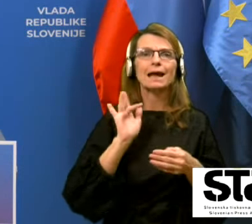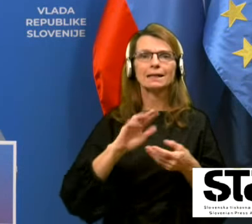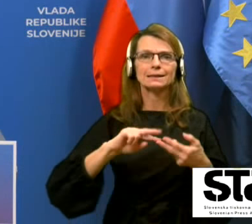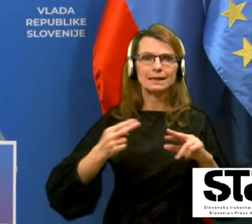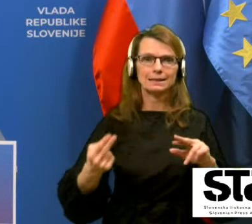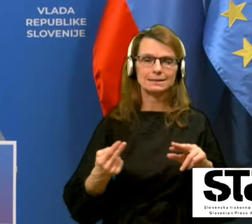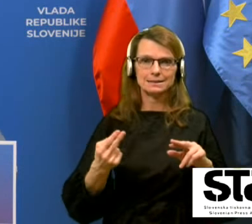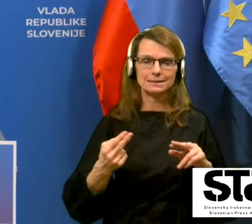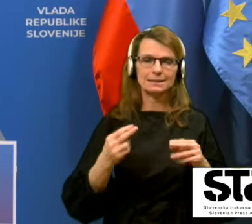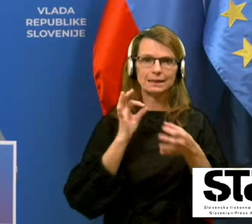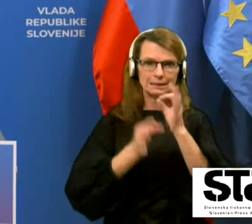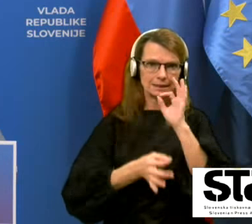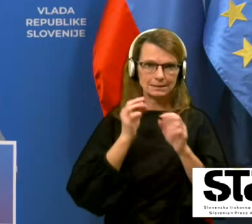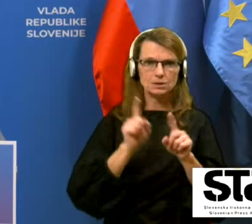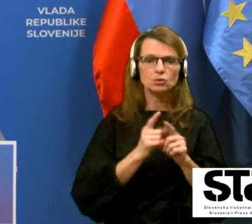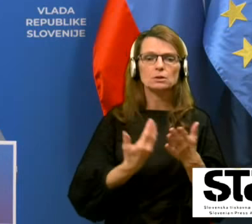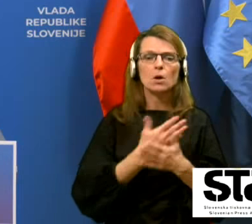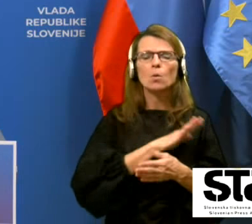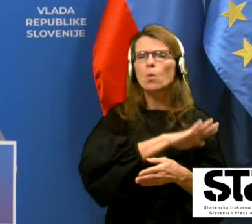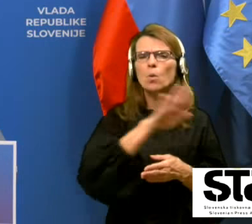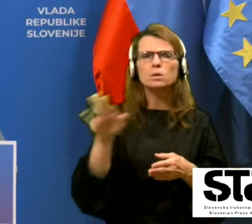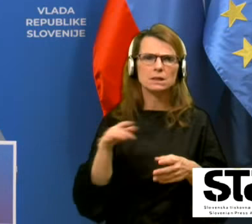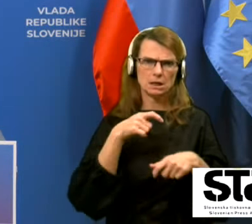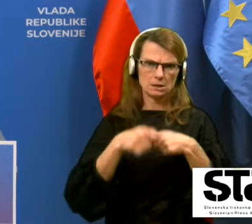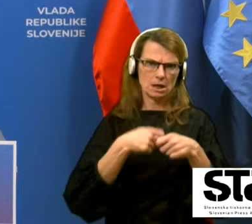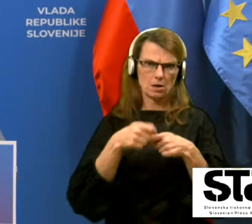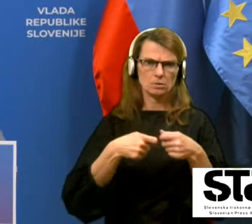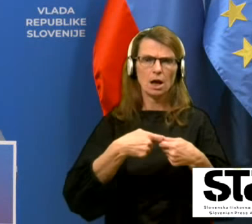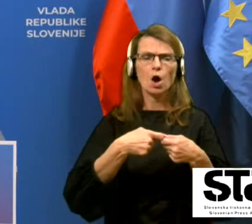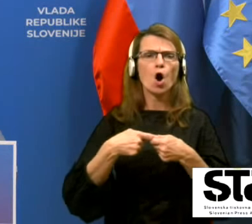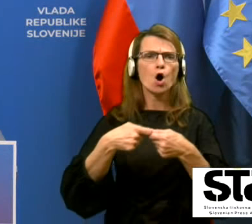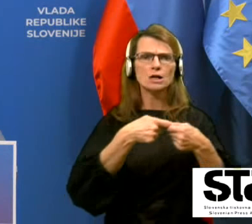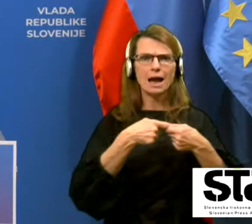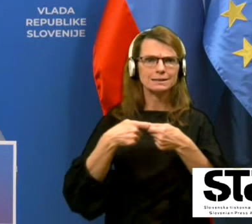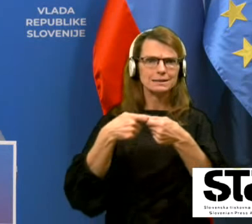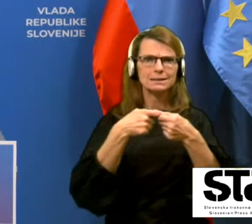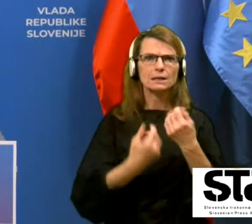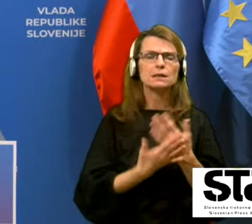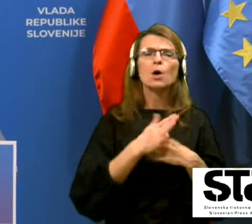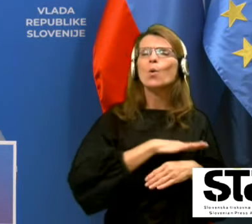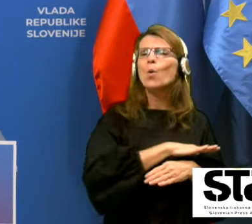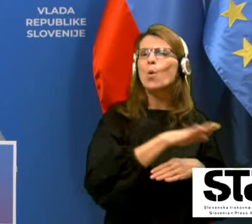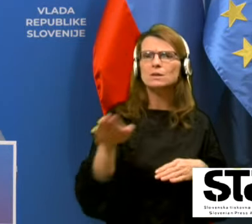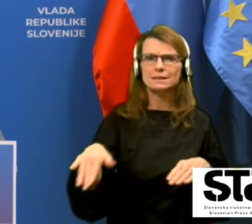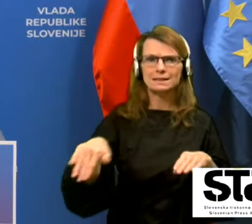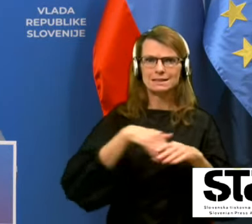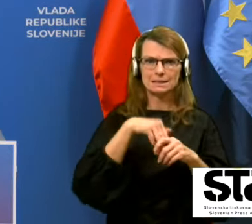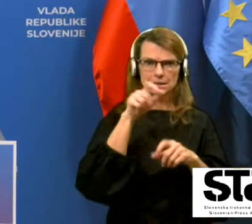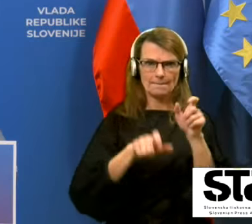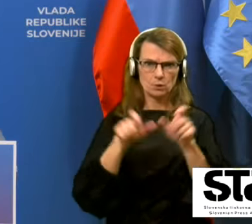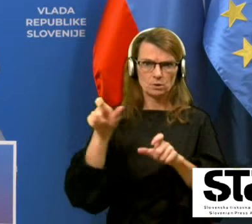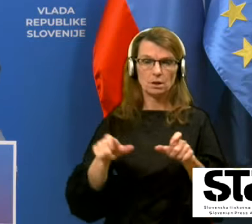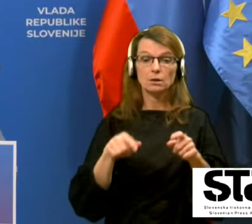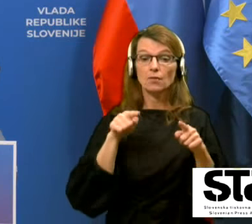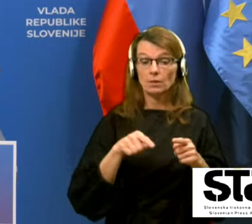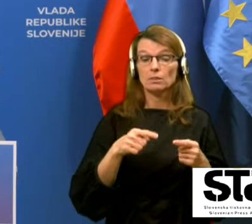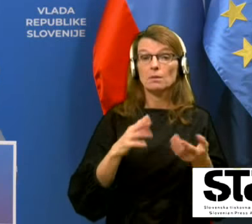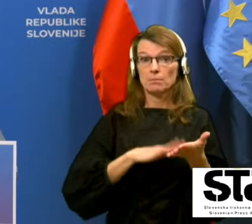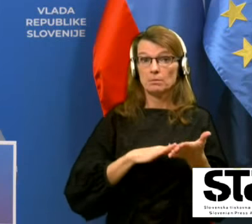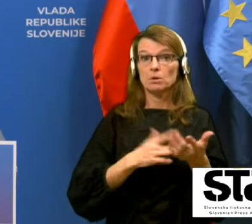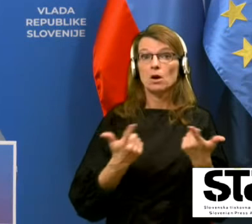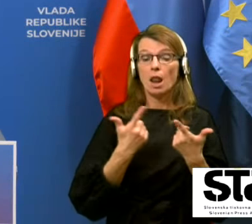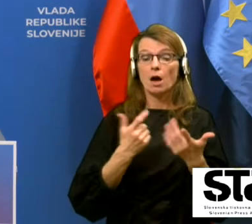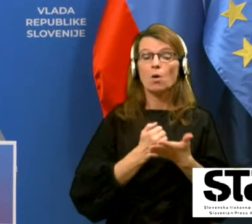tudi za vse delovne organizacije, za vse zaposlene. V tem primeru lahko zagotovi tudi hitre